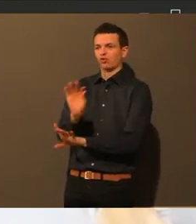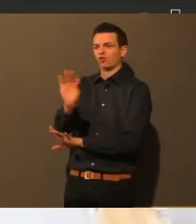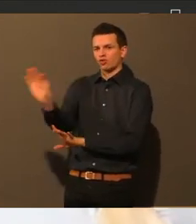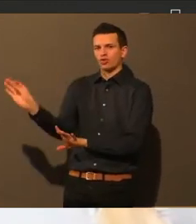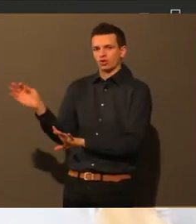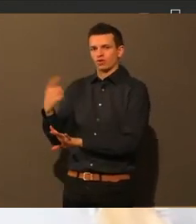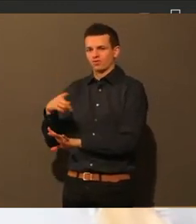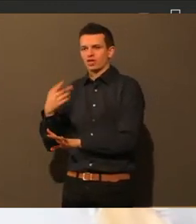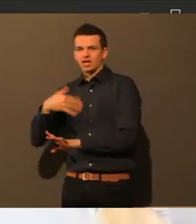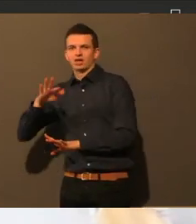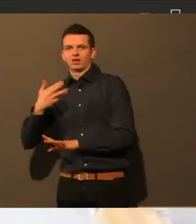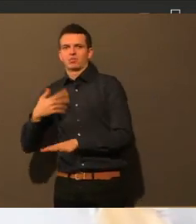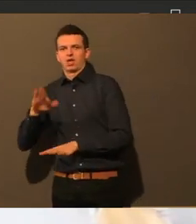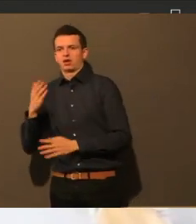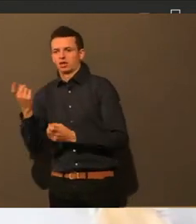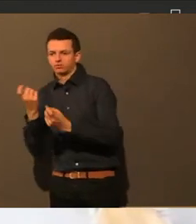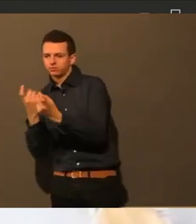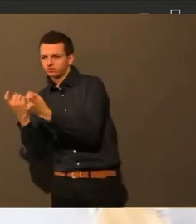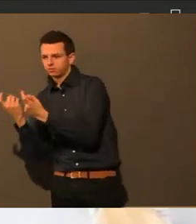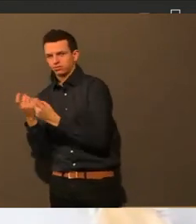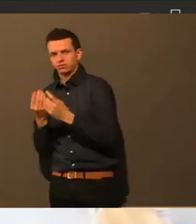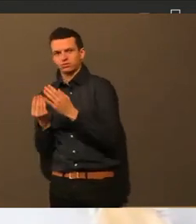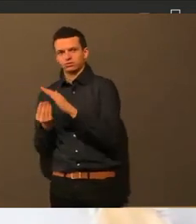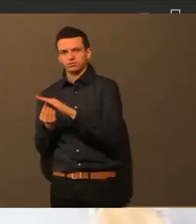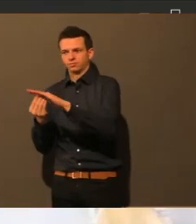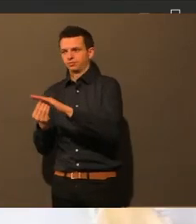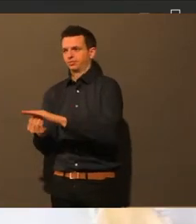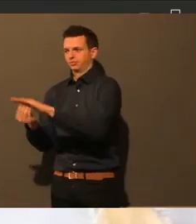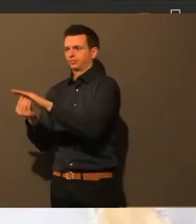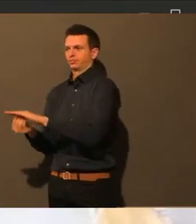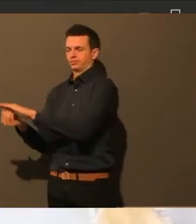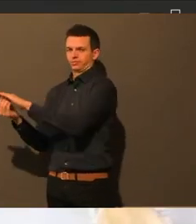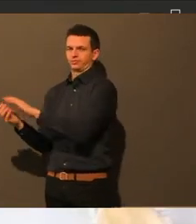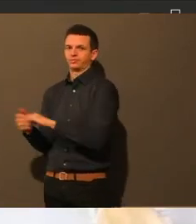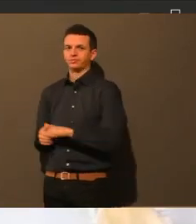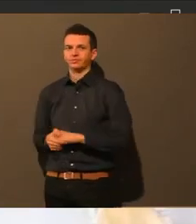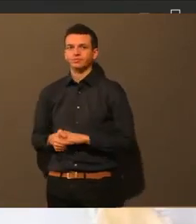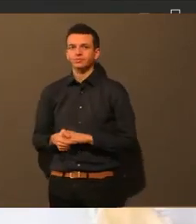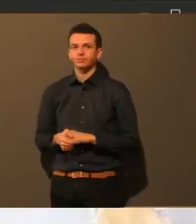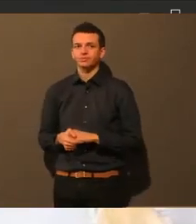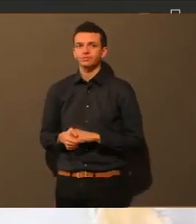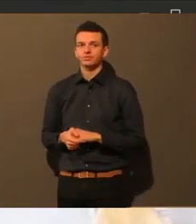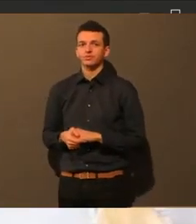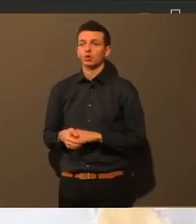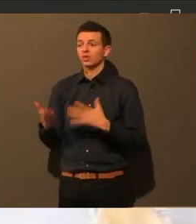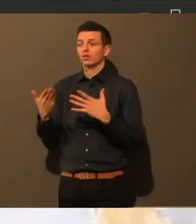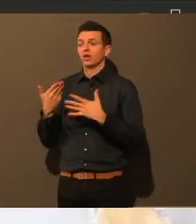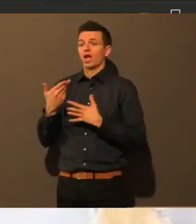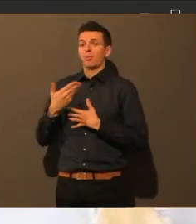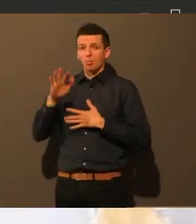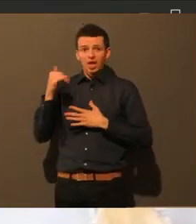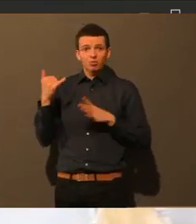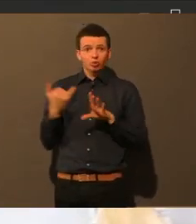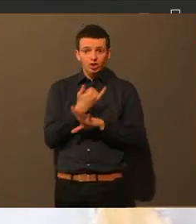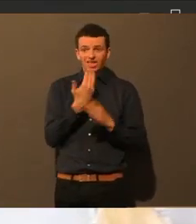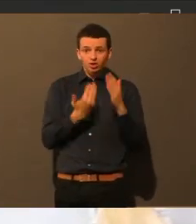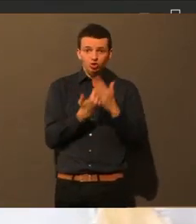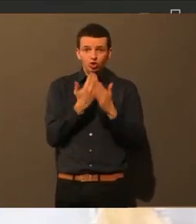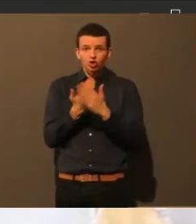Projekte in dieser Stadt gibt und weitere Träger sich da auch auf den Weg machen, werden wir auch das natürlich wieder adäquat kommunizieren.